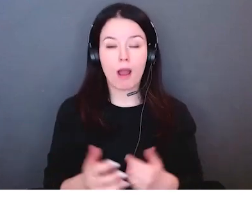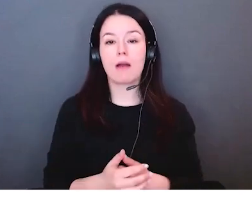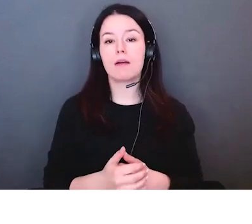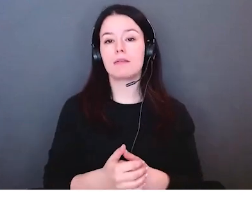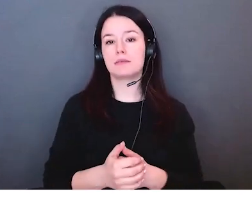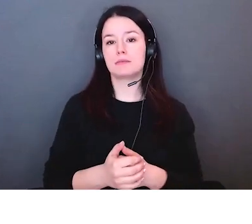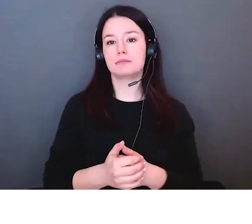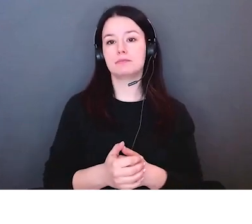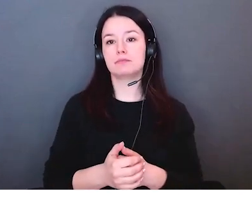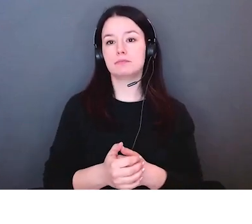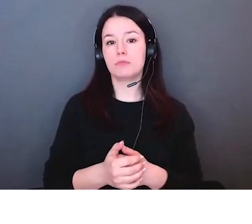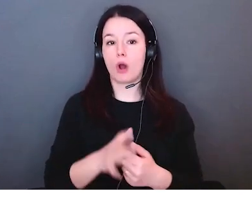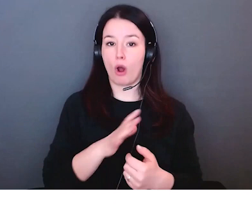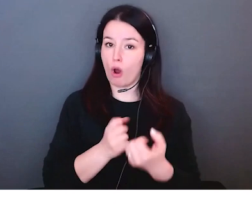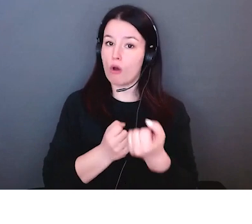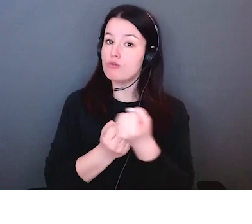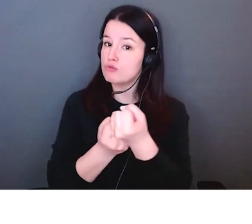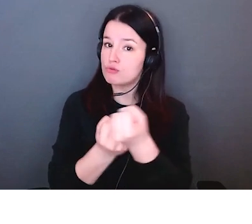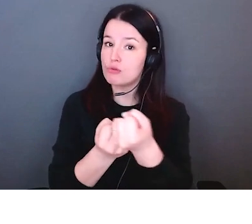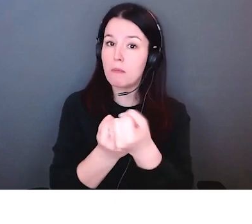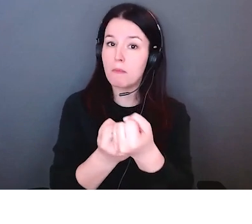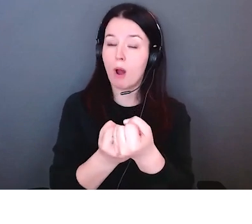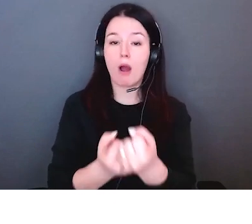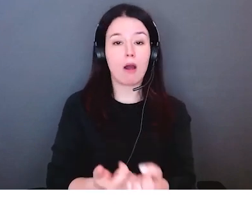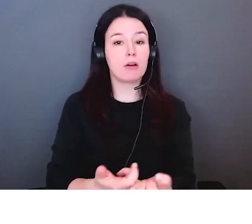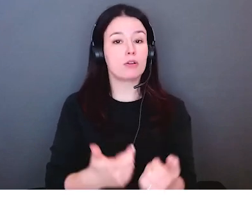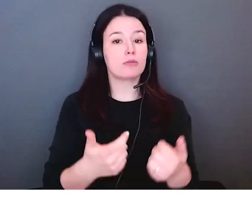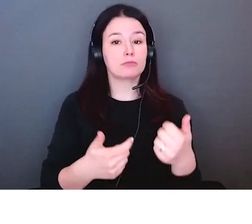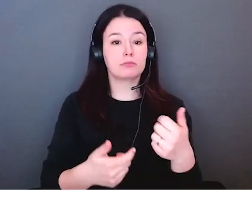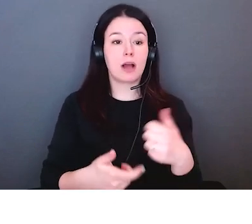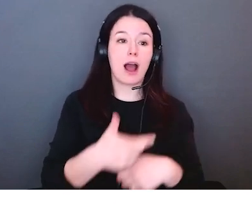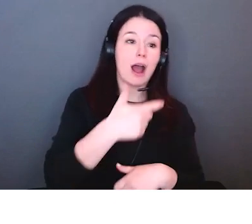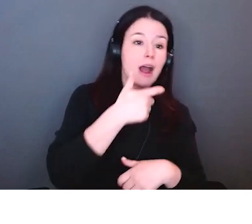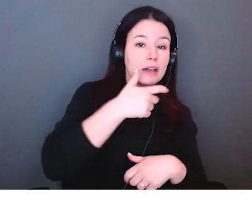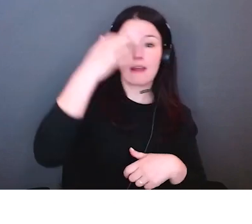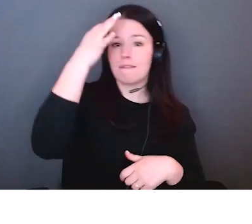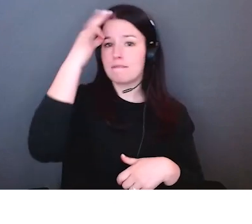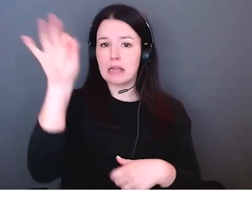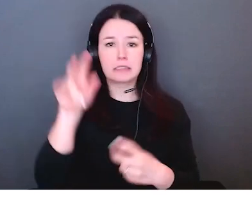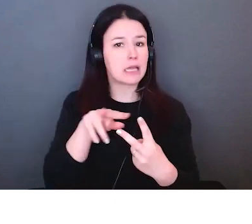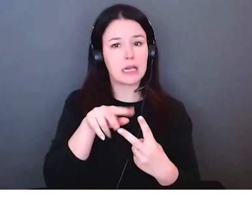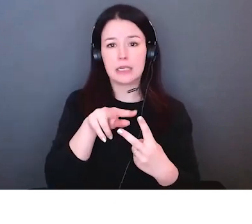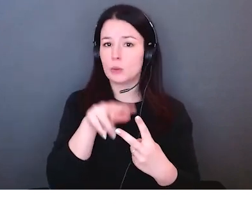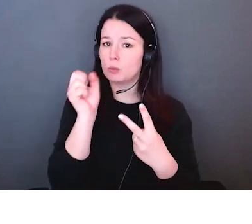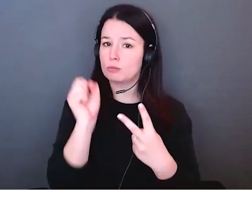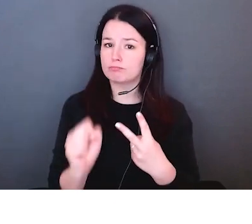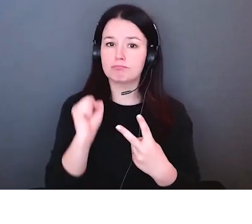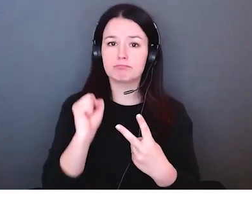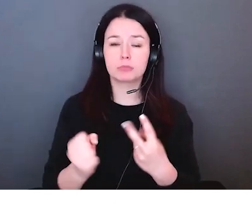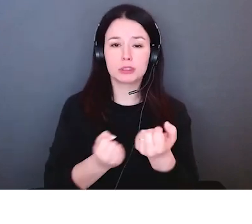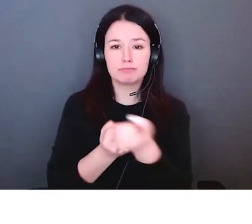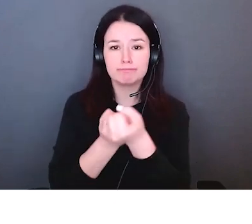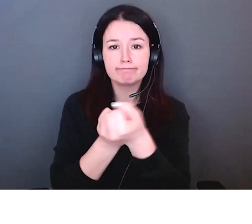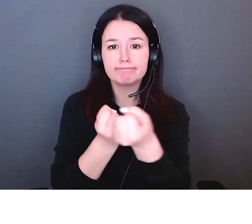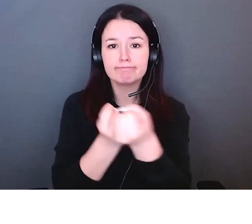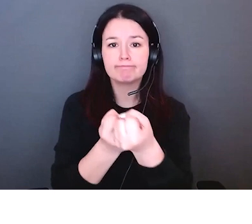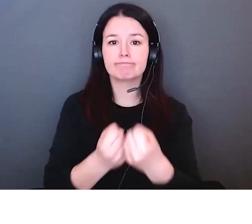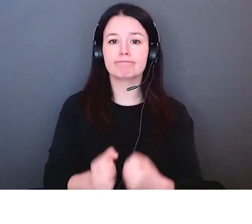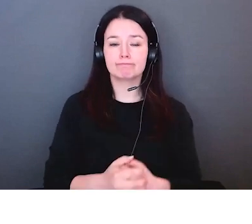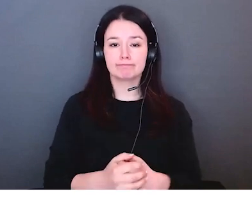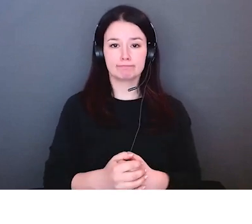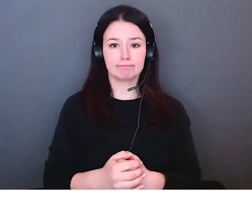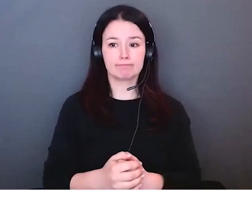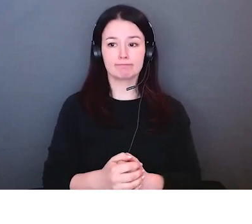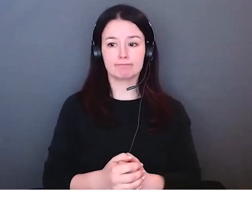Nous avons permis à tous les participants de discuter avec les panélistes, mais pas